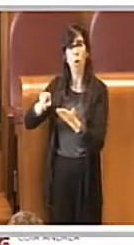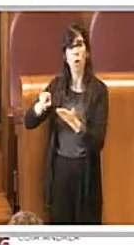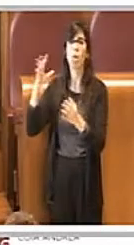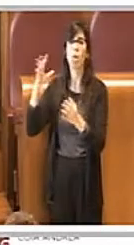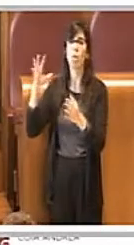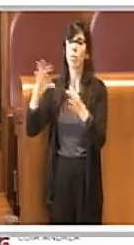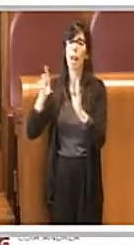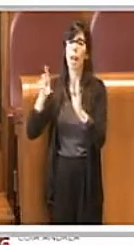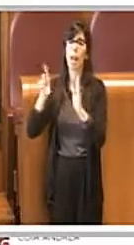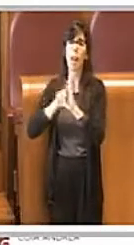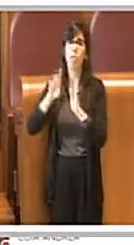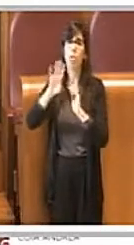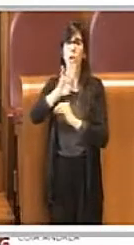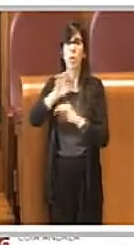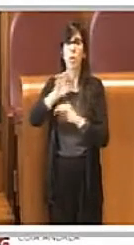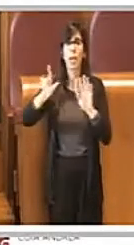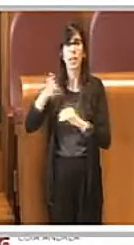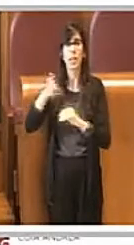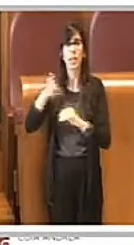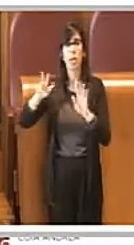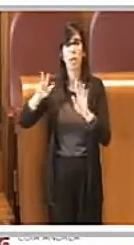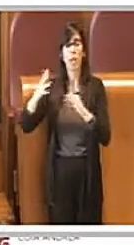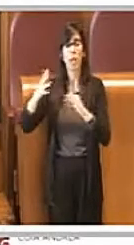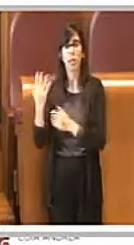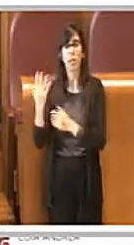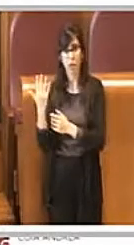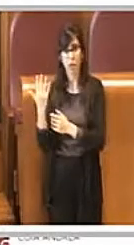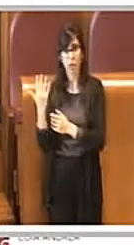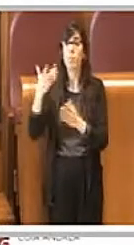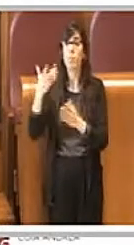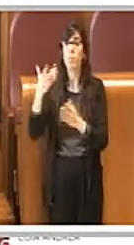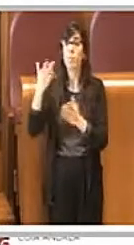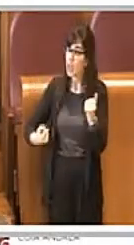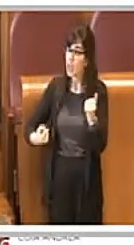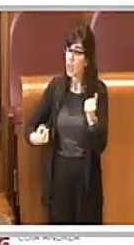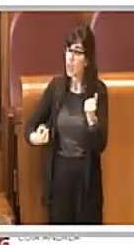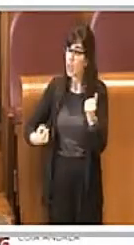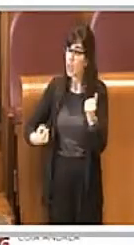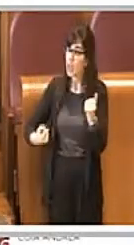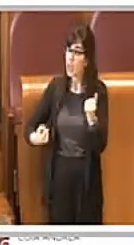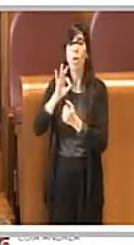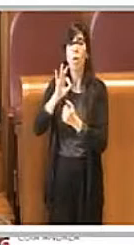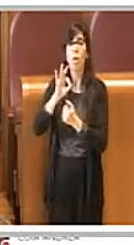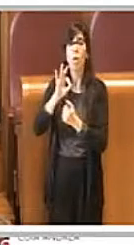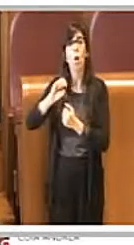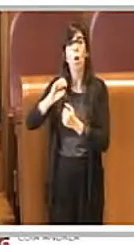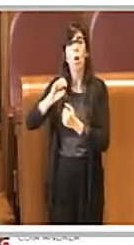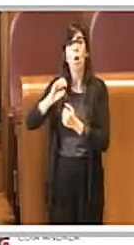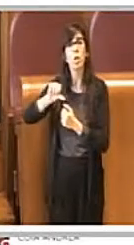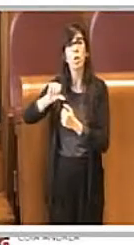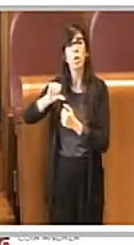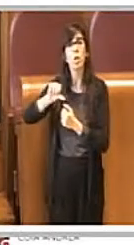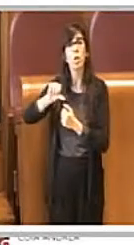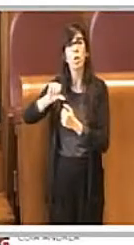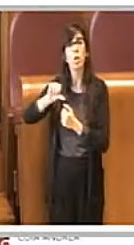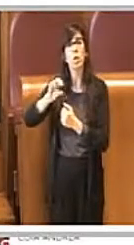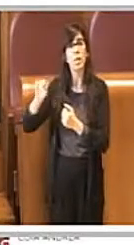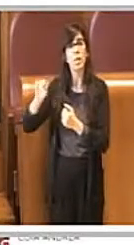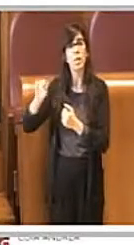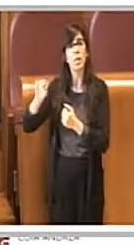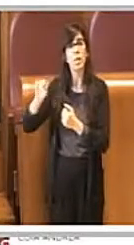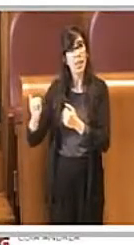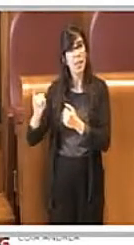4785. A seguito del fallimento della Feder Consorzi, il 29 11 90